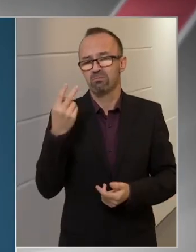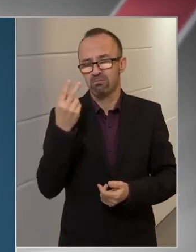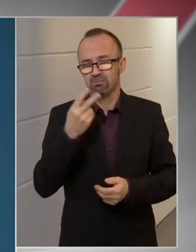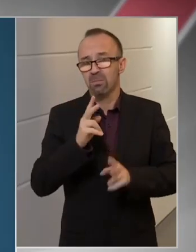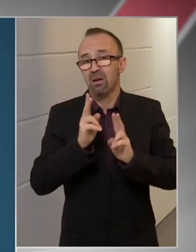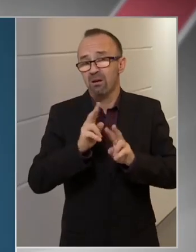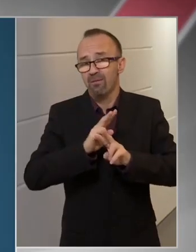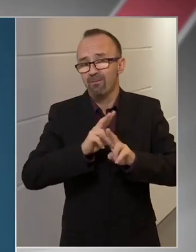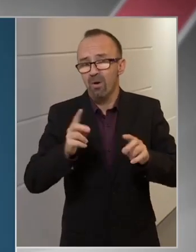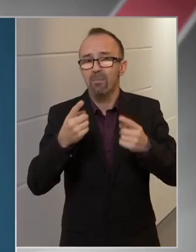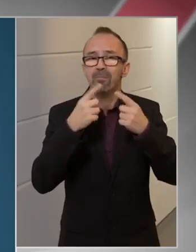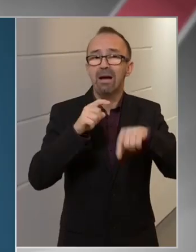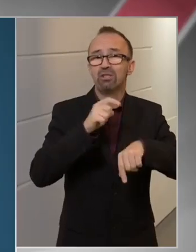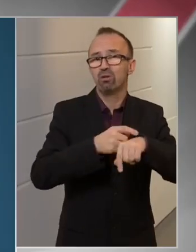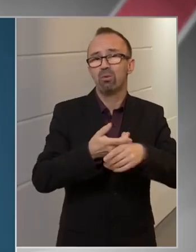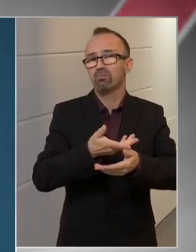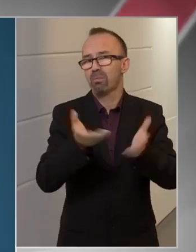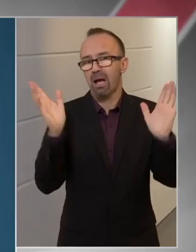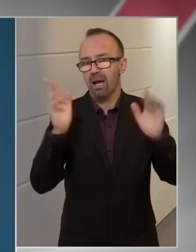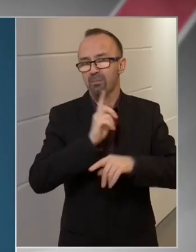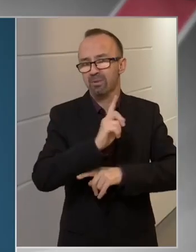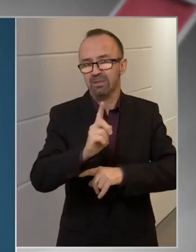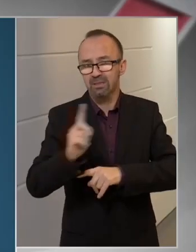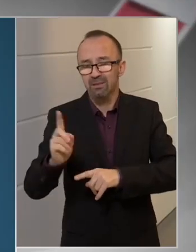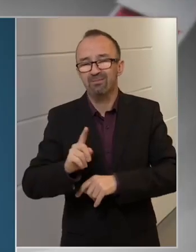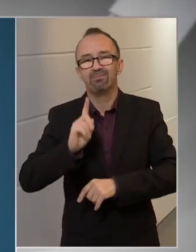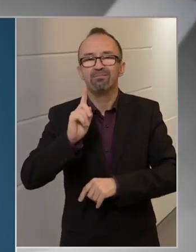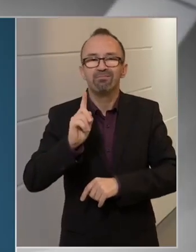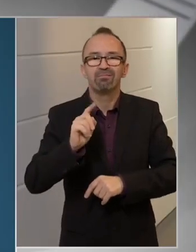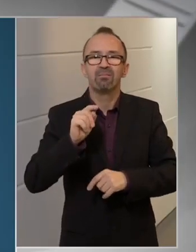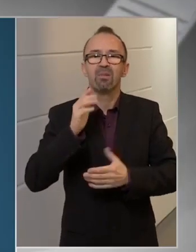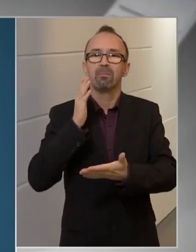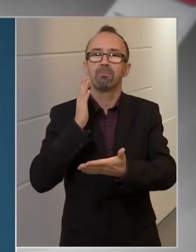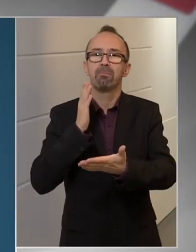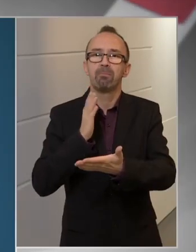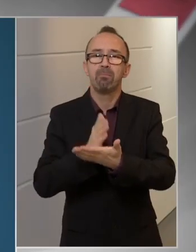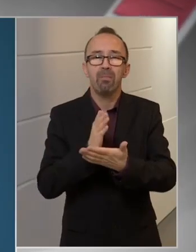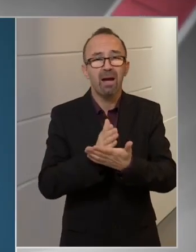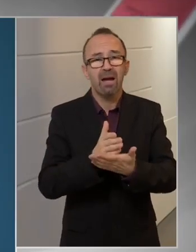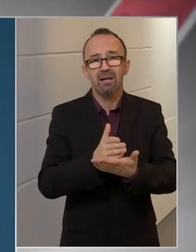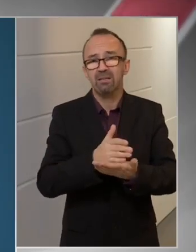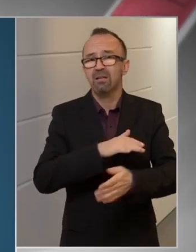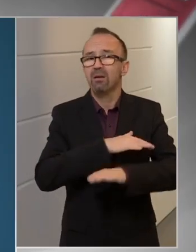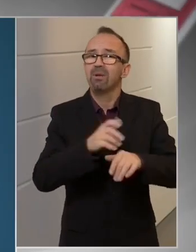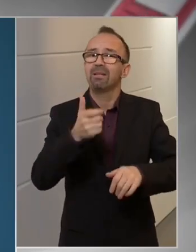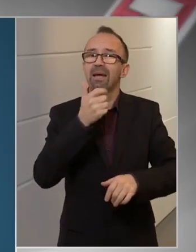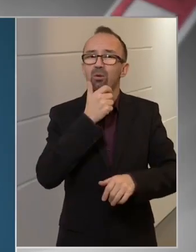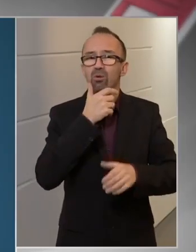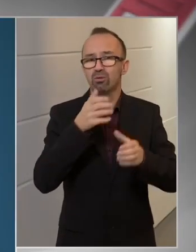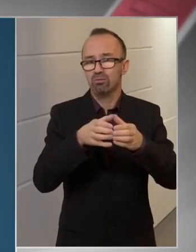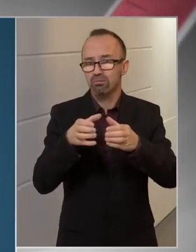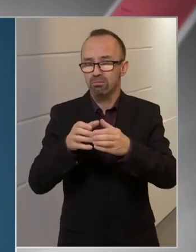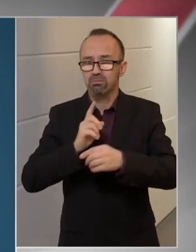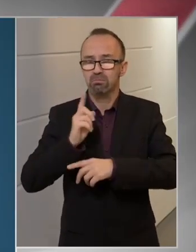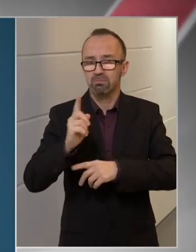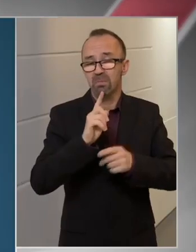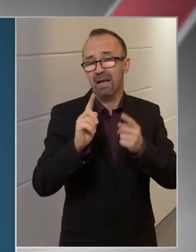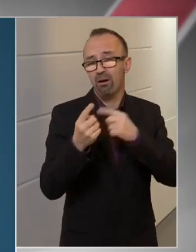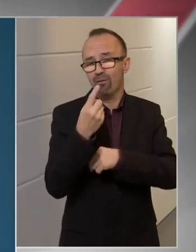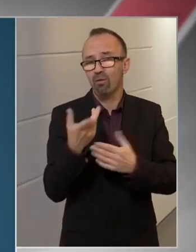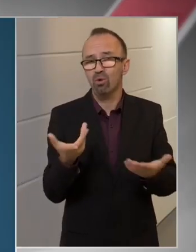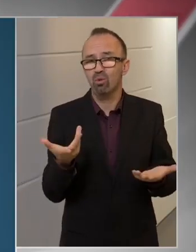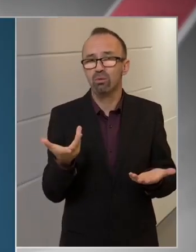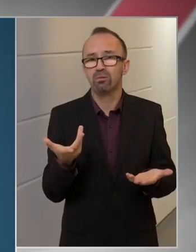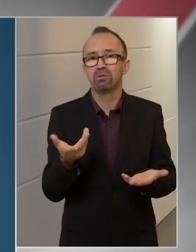a lehetőség egyéb időpontokban is, de ekkor már minden korosztály előfordul